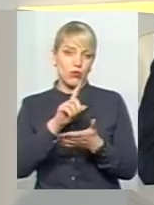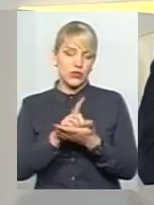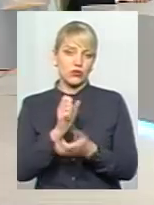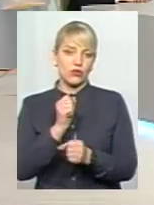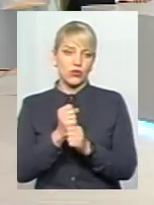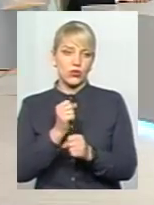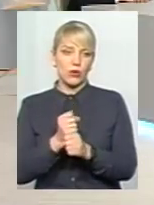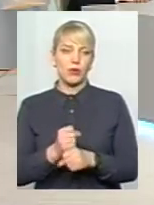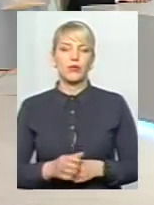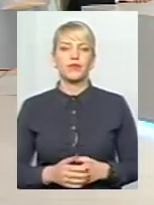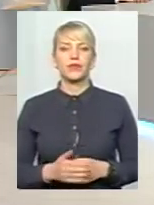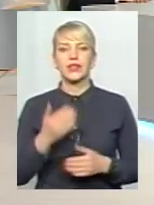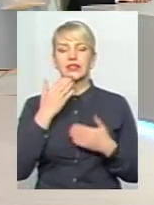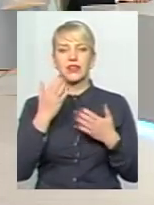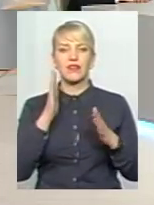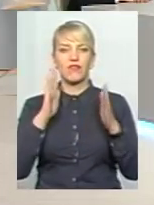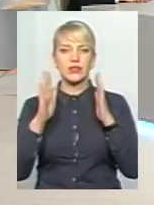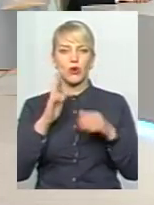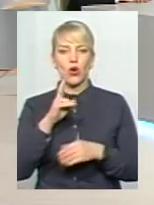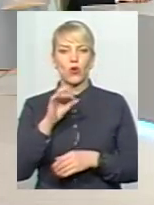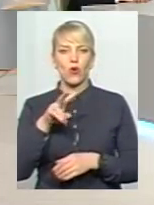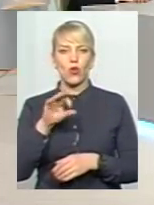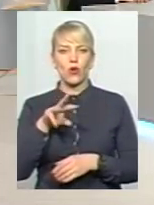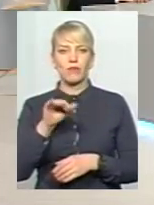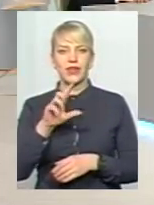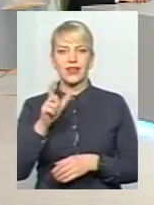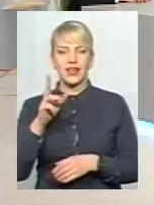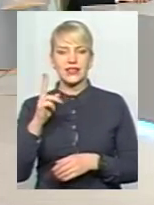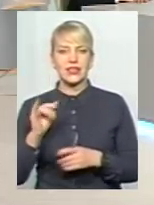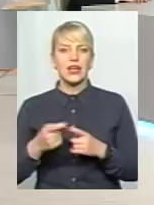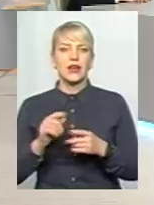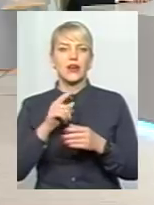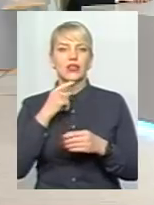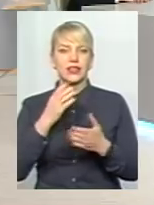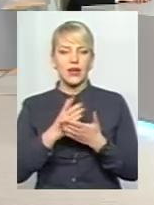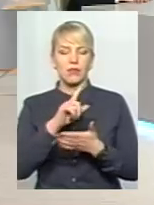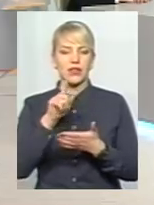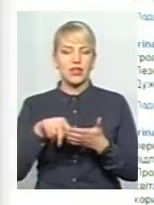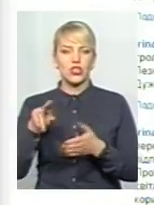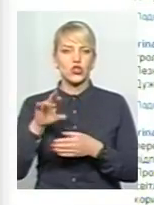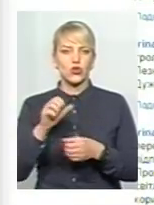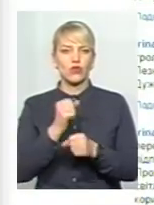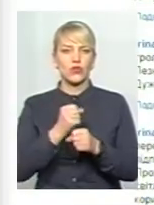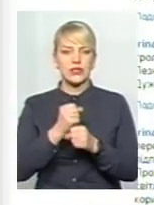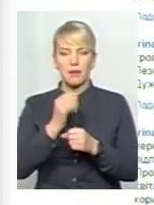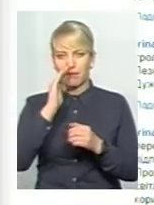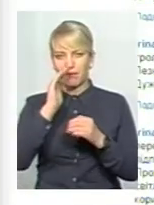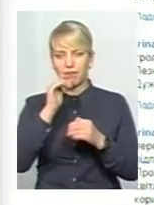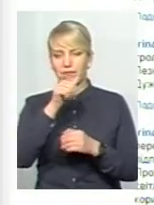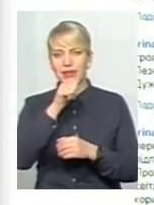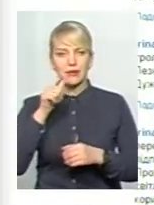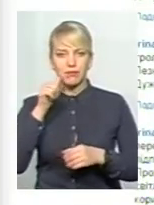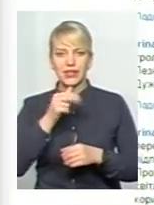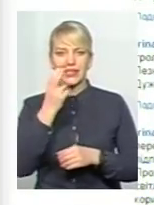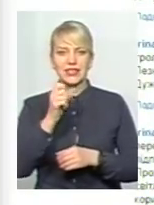зробимо. І звернемось до Фейсбук. Олена Коломієць пише. Є питання щодо функціонування підпільних швейних цехів у місті. Яким